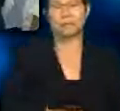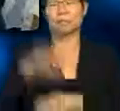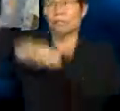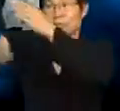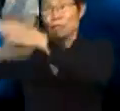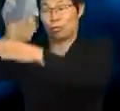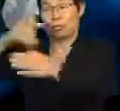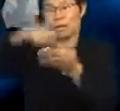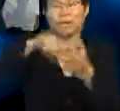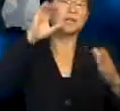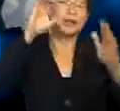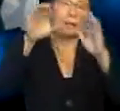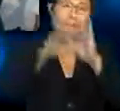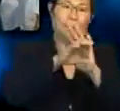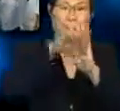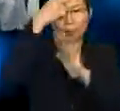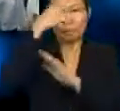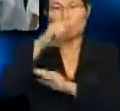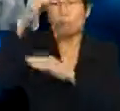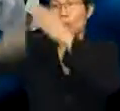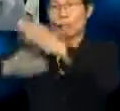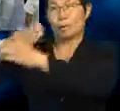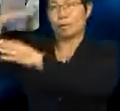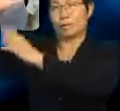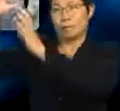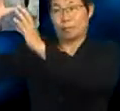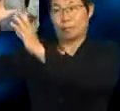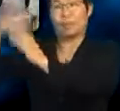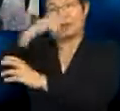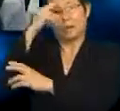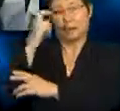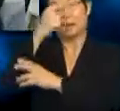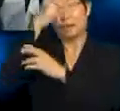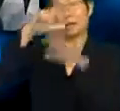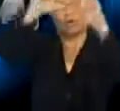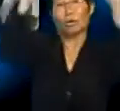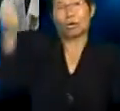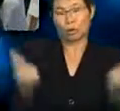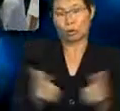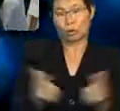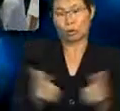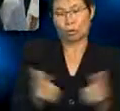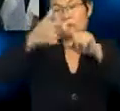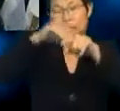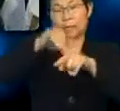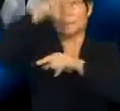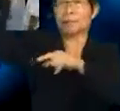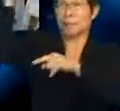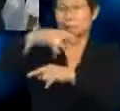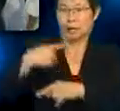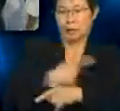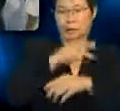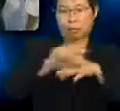ialah gambaran bagi bumi. Oleh kerana glub ini lebih besar daripada matahari, kita